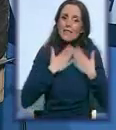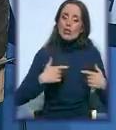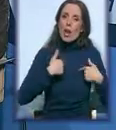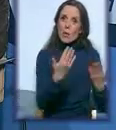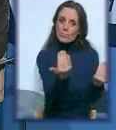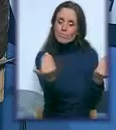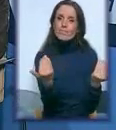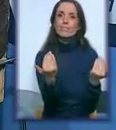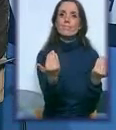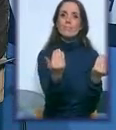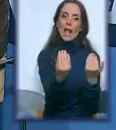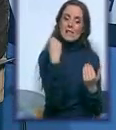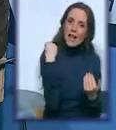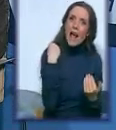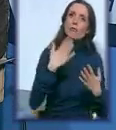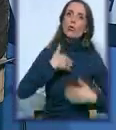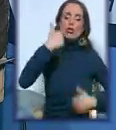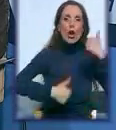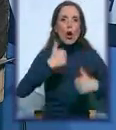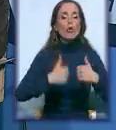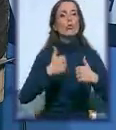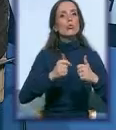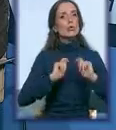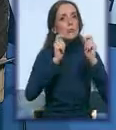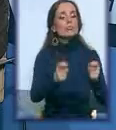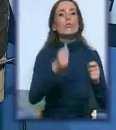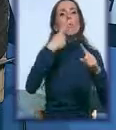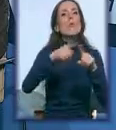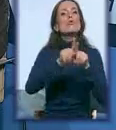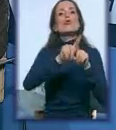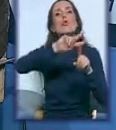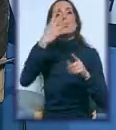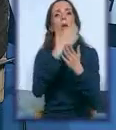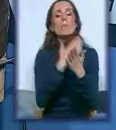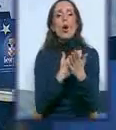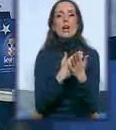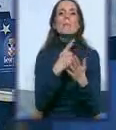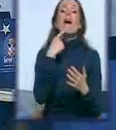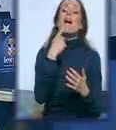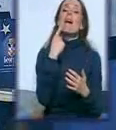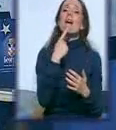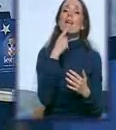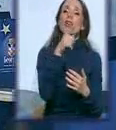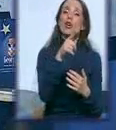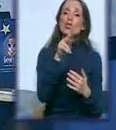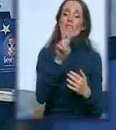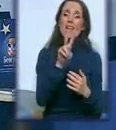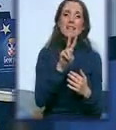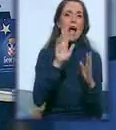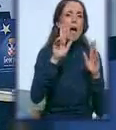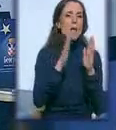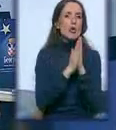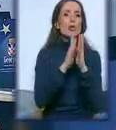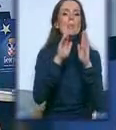faktički na konkursima i raznih drugih programa, ne samo programa. samo zbog onih koji ne vide, a doli u Kajronu ima,